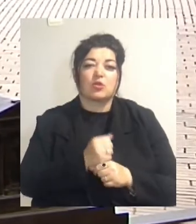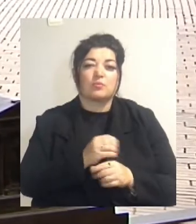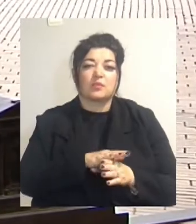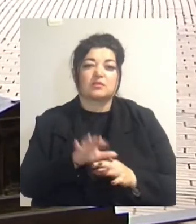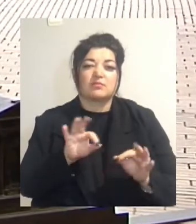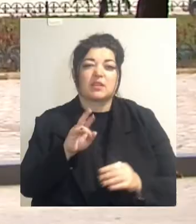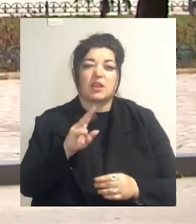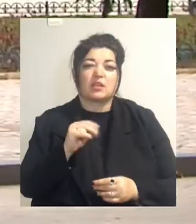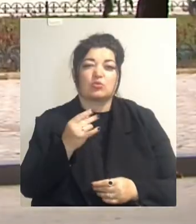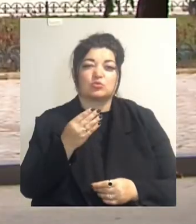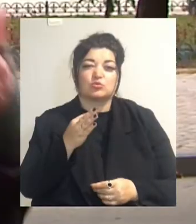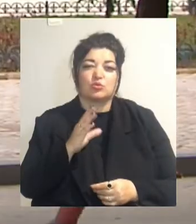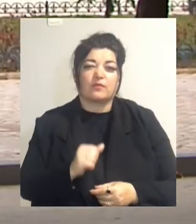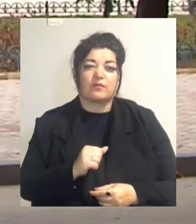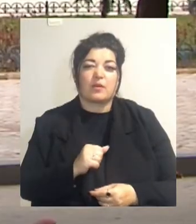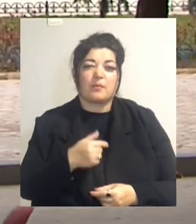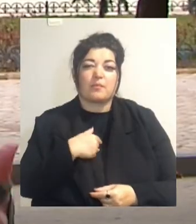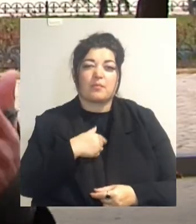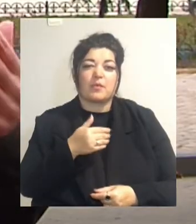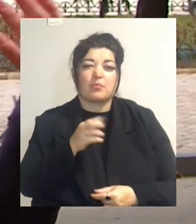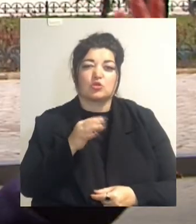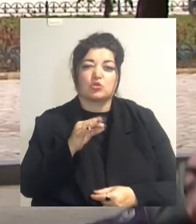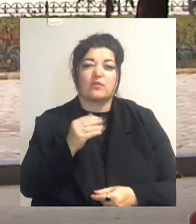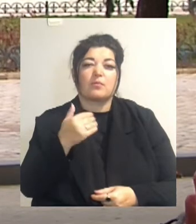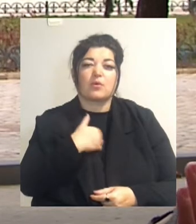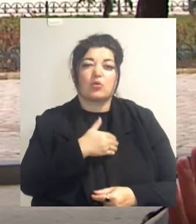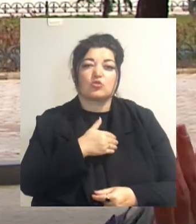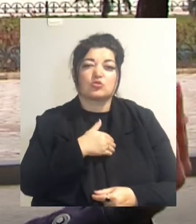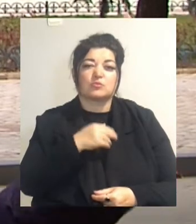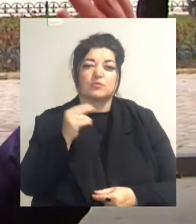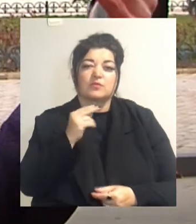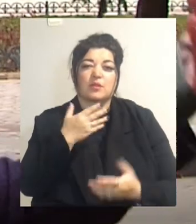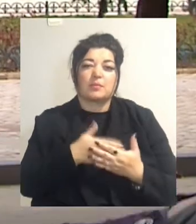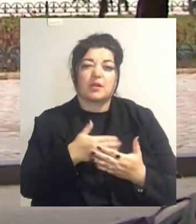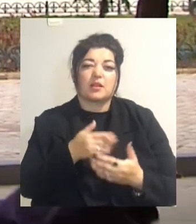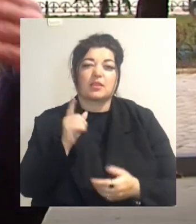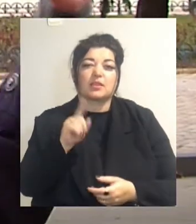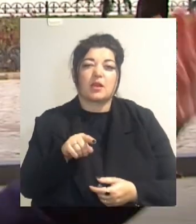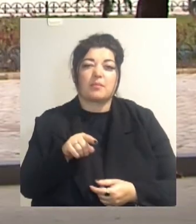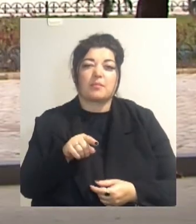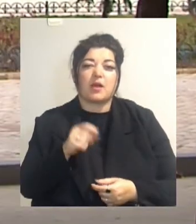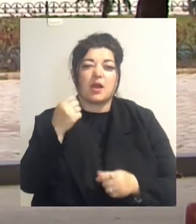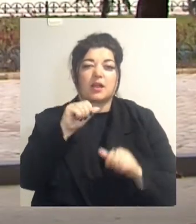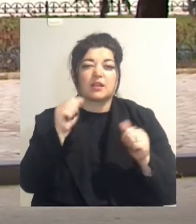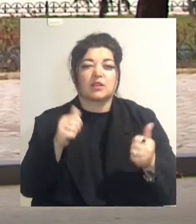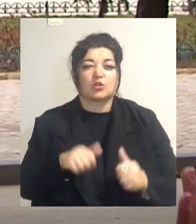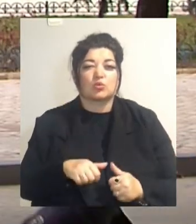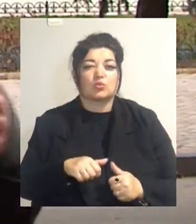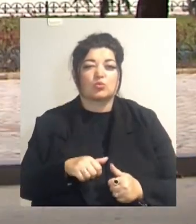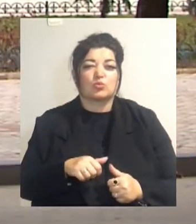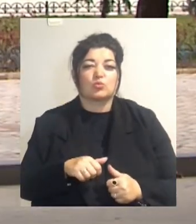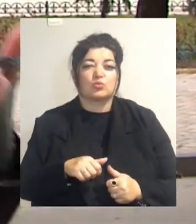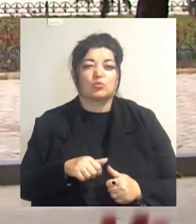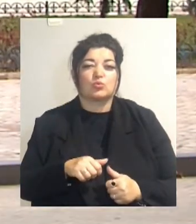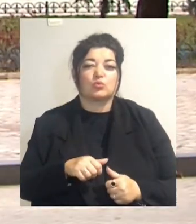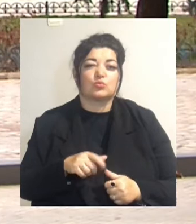організаторка проєктів. Ми хочемо навчити, наприклад, архітектуру Одеси, тисячу дверей